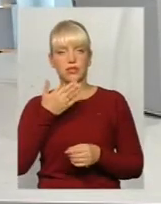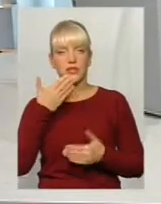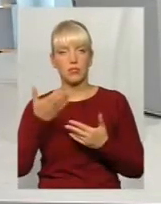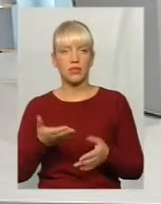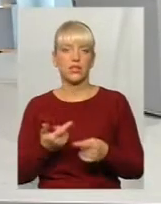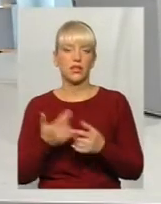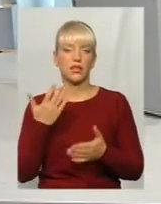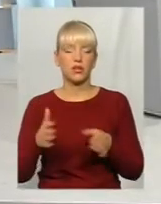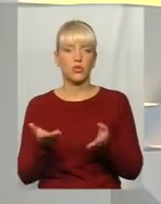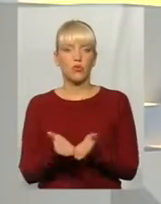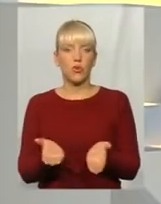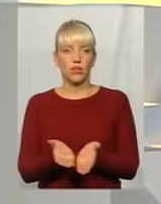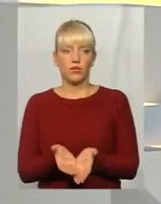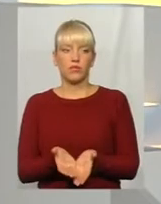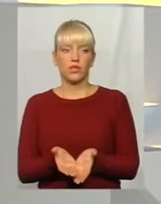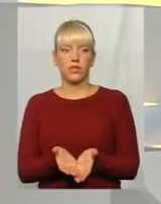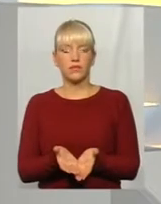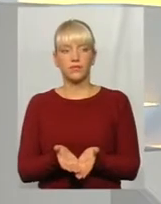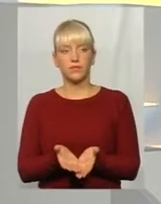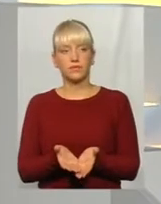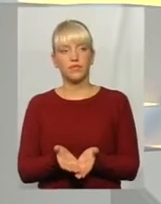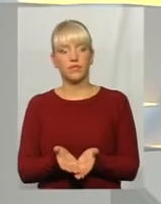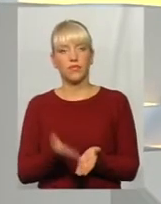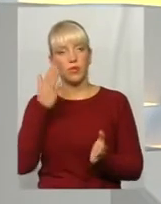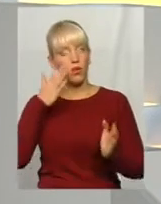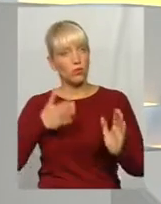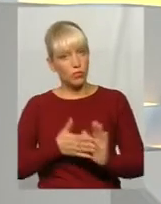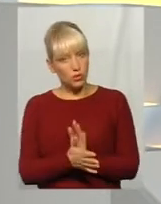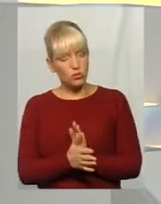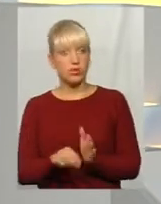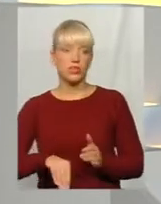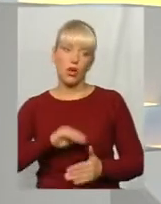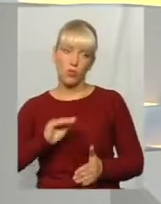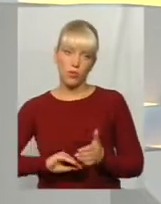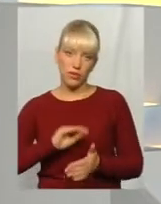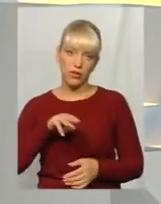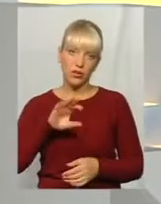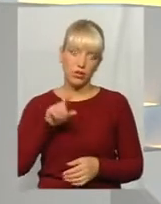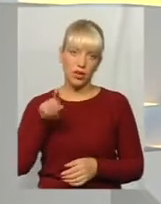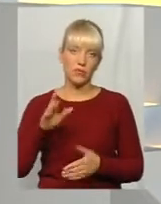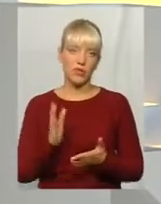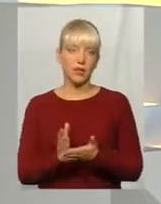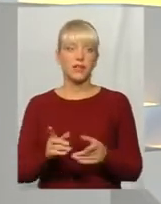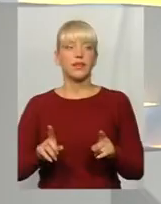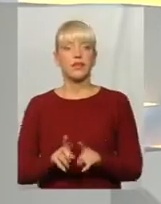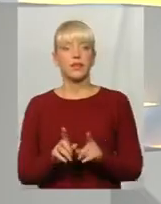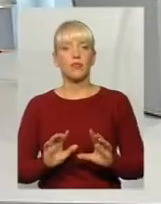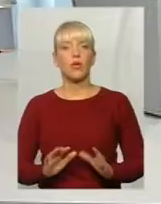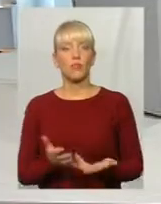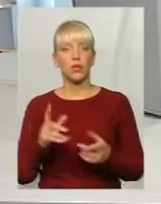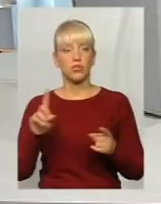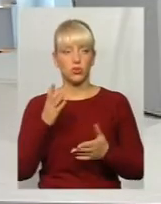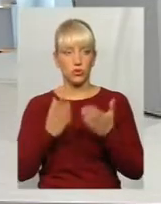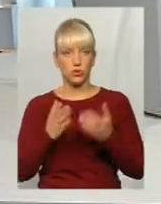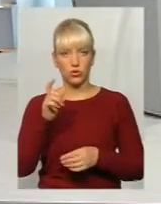принципі, порівнювати з прозоро закупівлі, то там є такий момент, що якщо